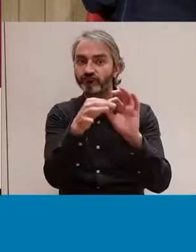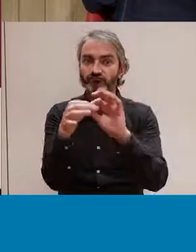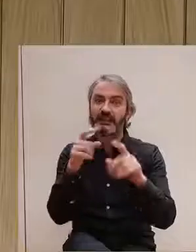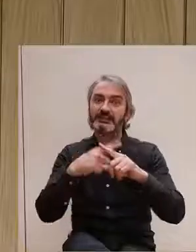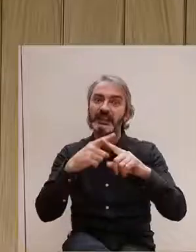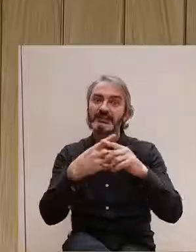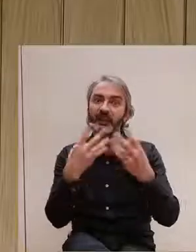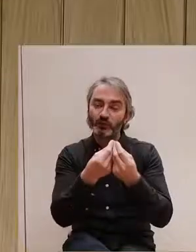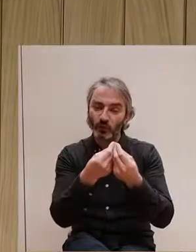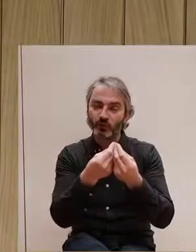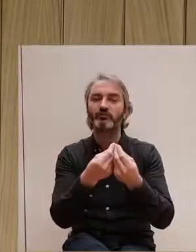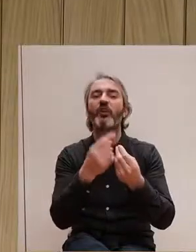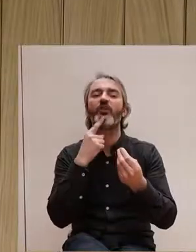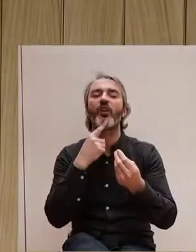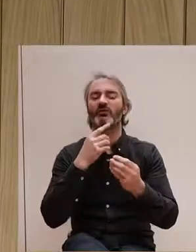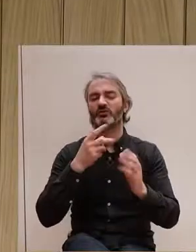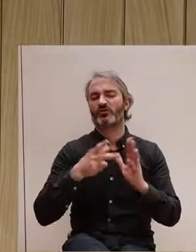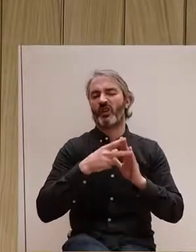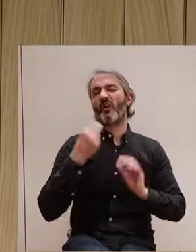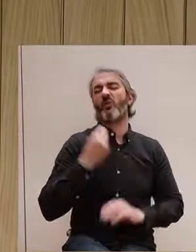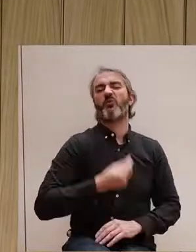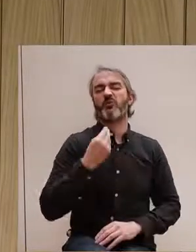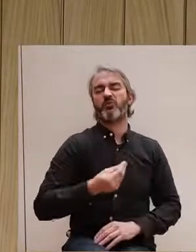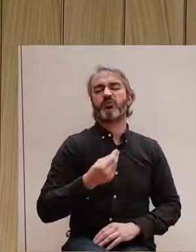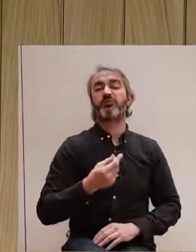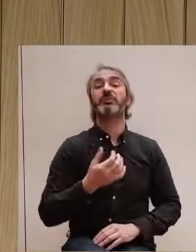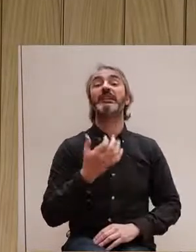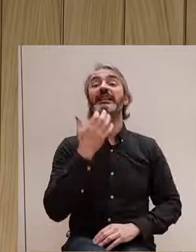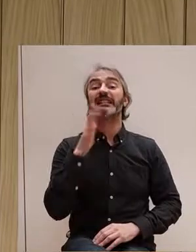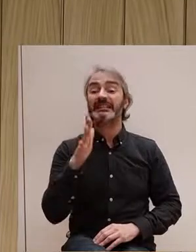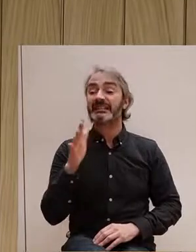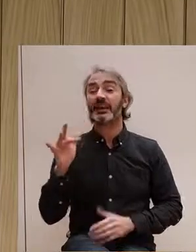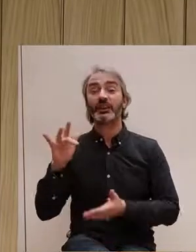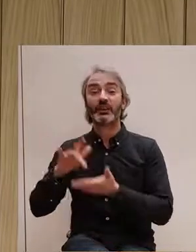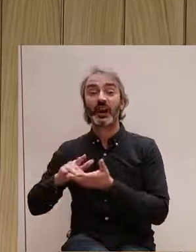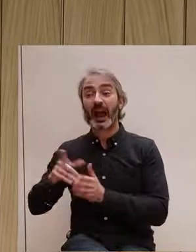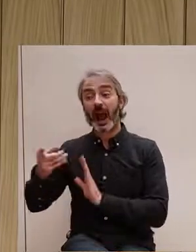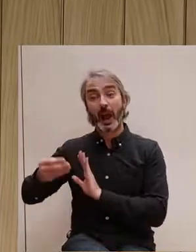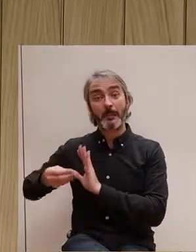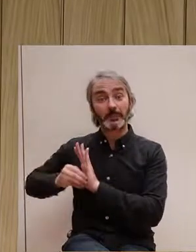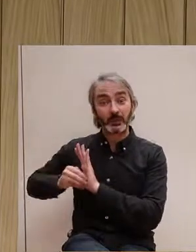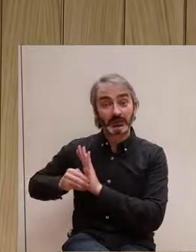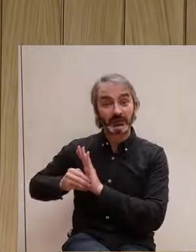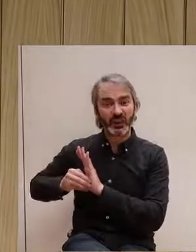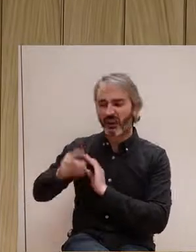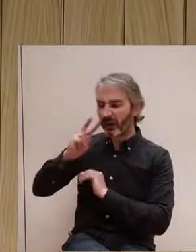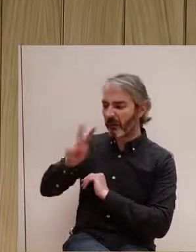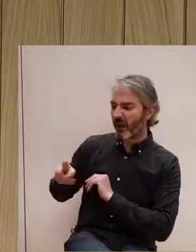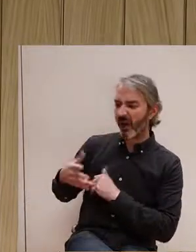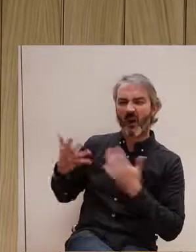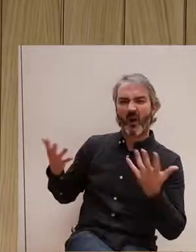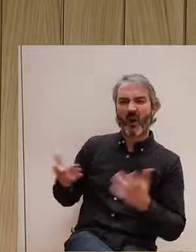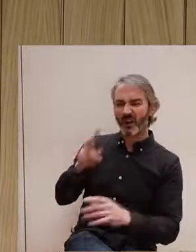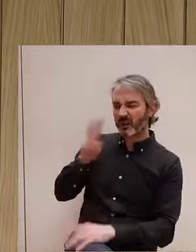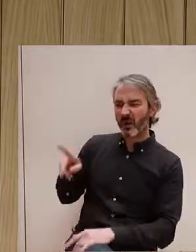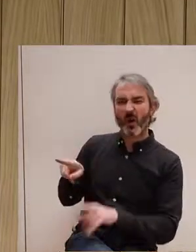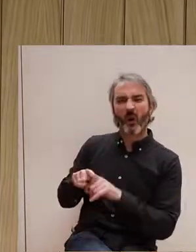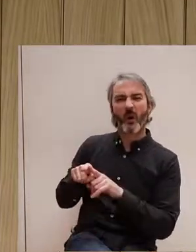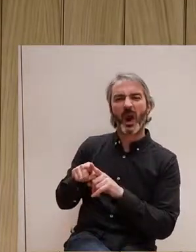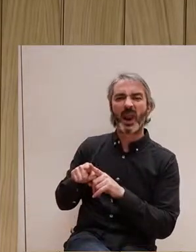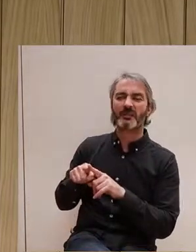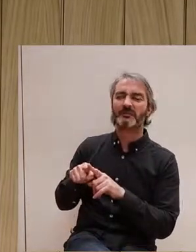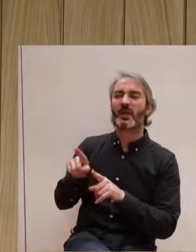cops és símbol d'estatus social i de benestar, no?, i en canvi, la masturbació molts cops és vista com una cosa complementària